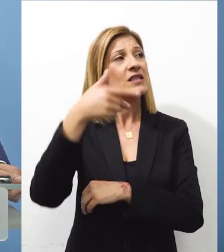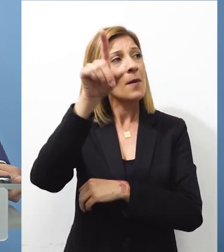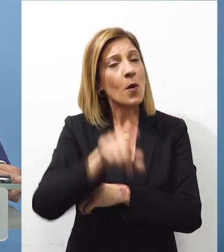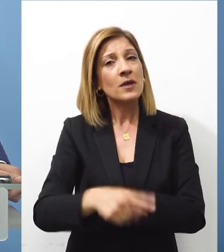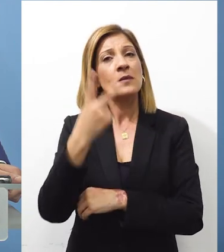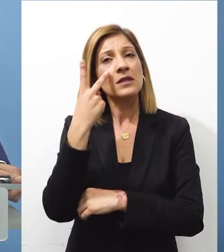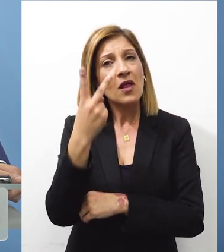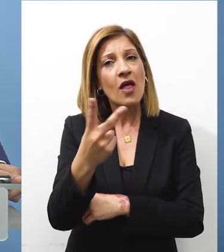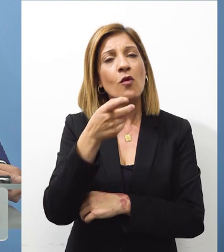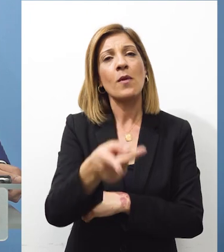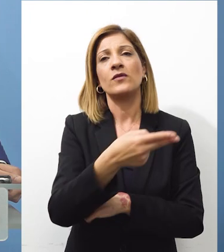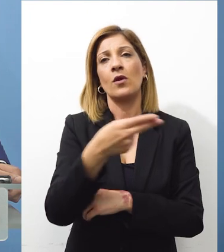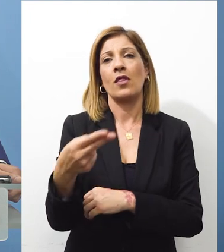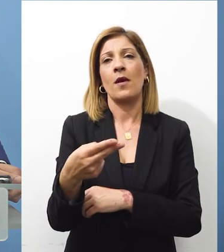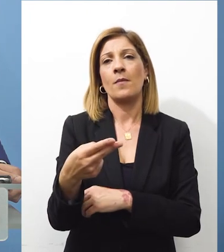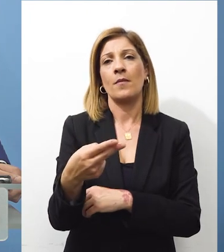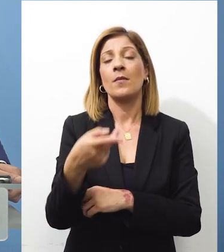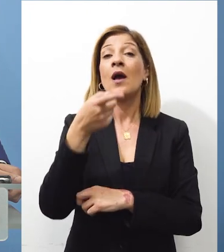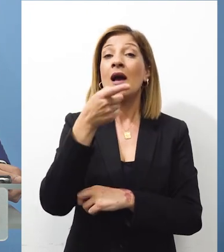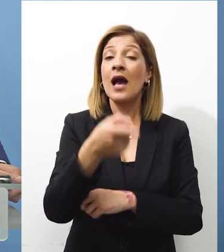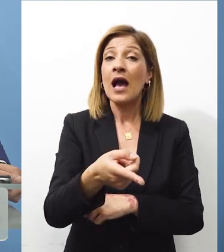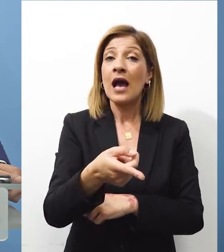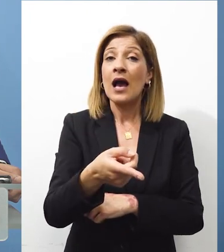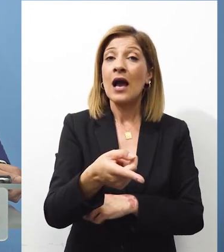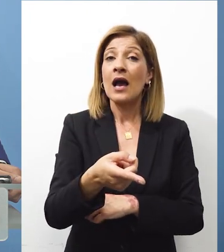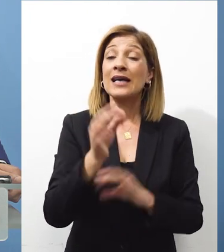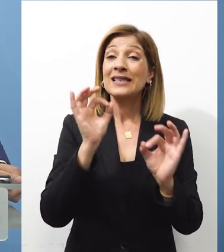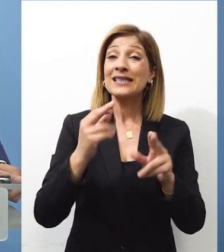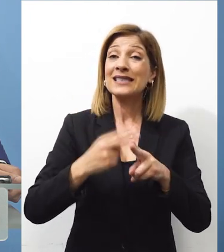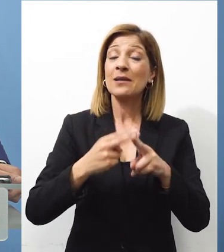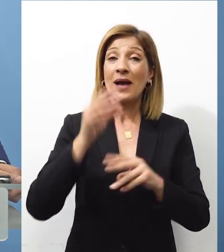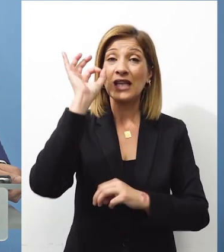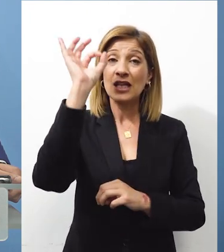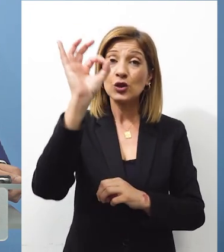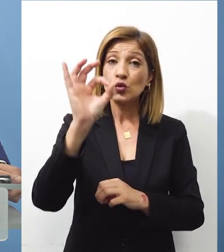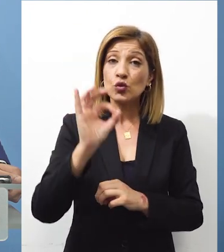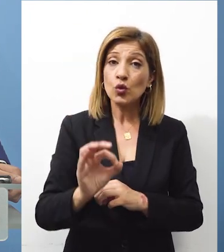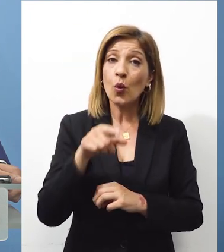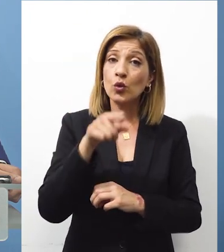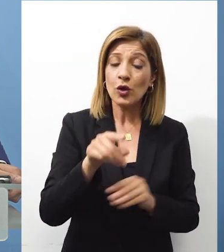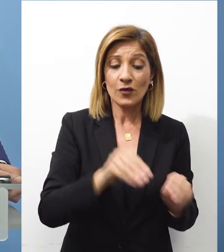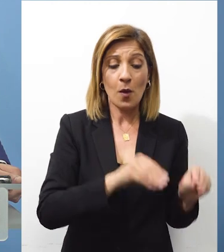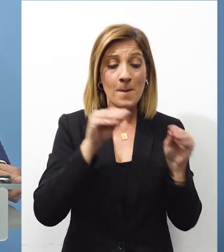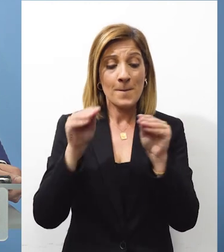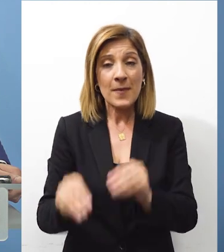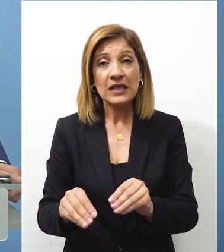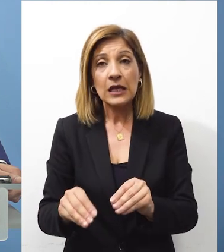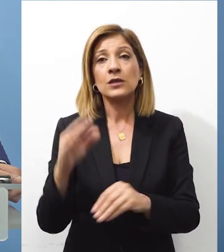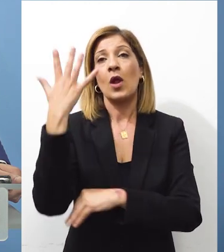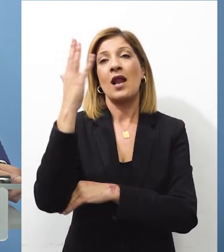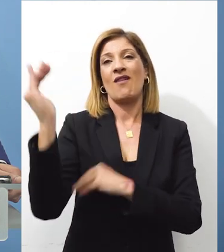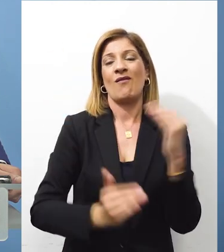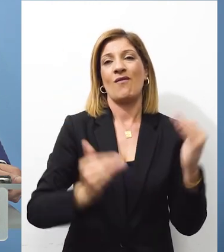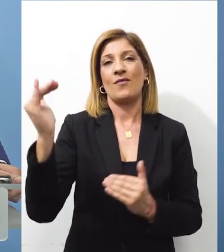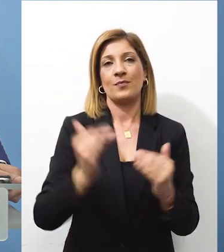μέρες πώς εξελίσσε η δηλοποίηση αυτών των δράσεων εκείνο το οποίο ήταν ο βασικός στόχος είναι η συγκράτηση αυτών των μεταναστευτικών ροών από τον Λίβανο προς την